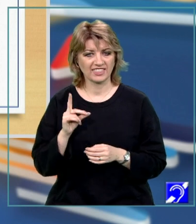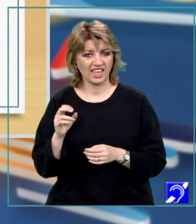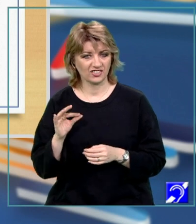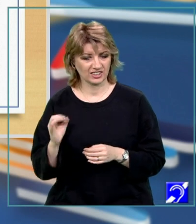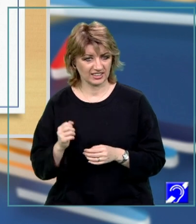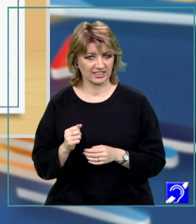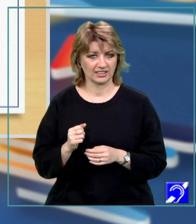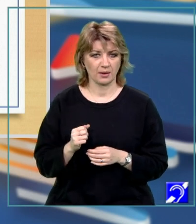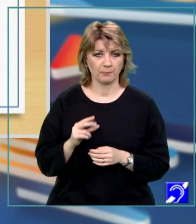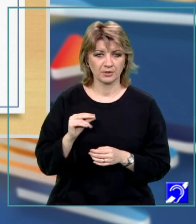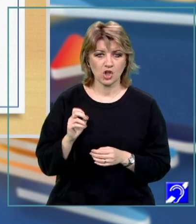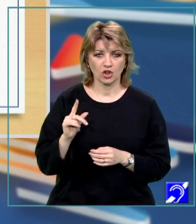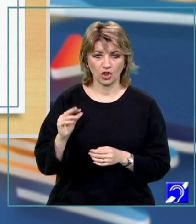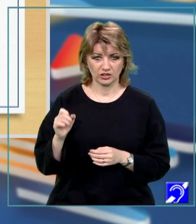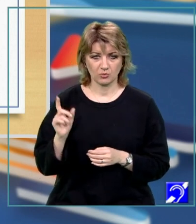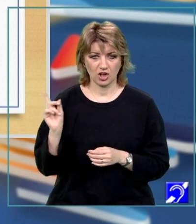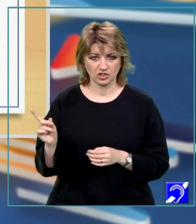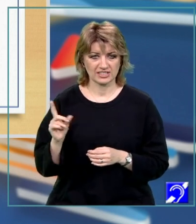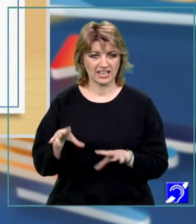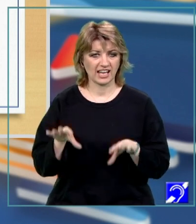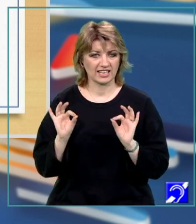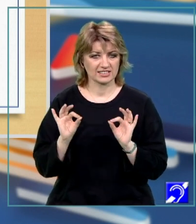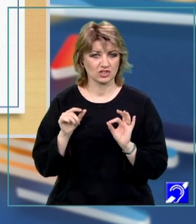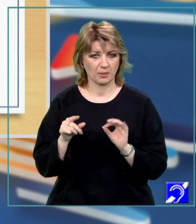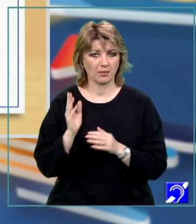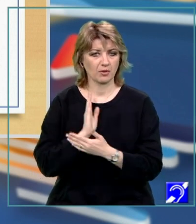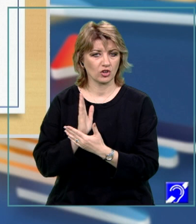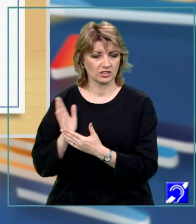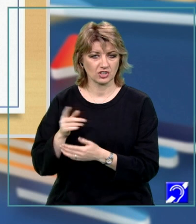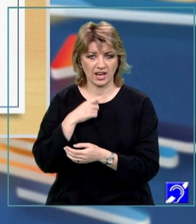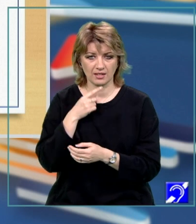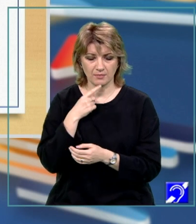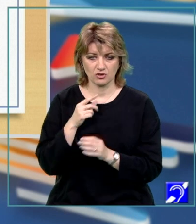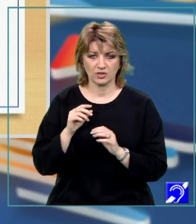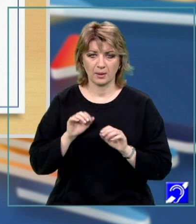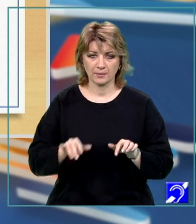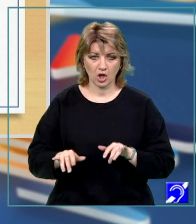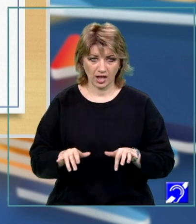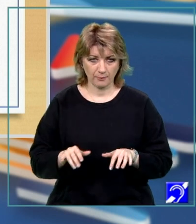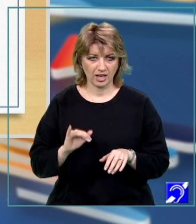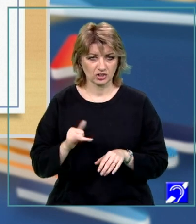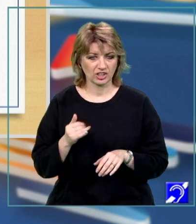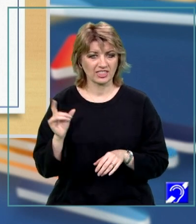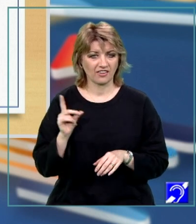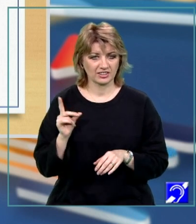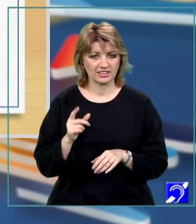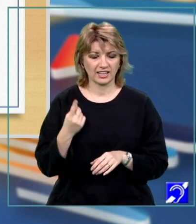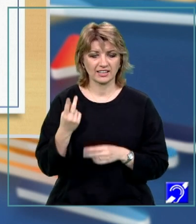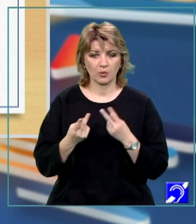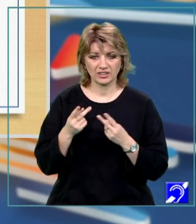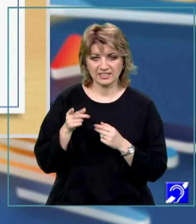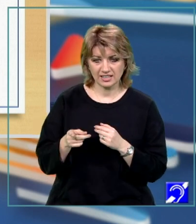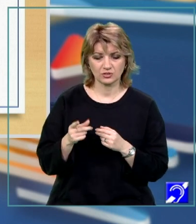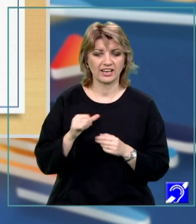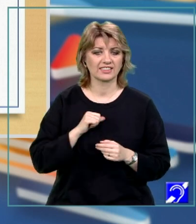în sensul că prototipul acestora se regăsește în bibliotecile limbajului de programare Și definite de către utilizator.